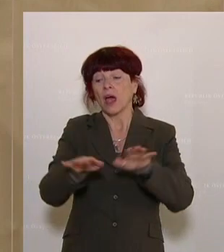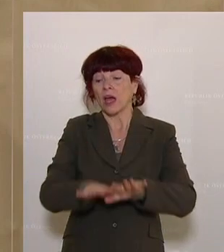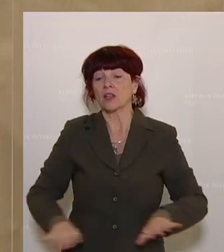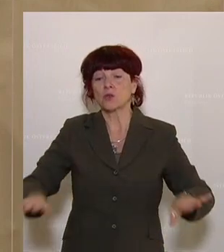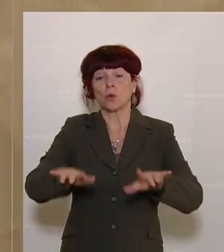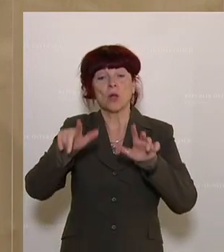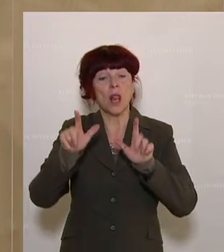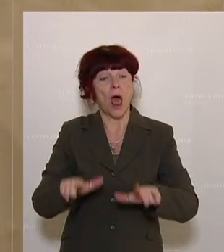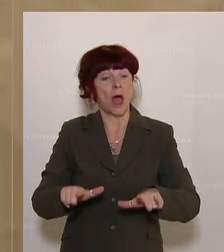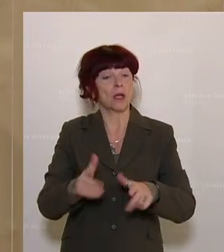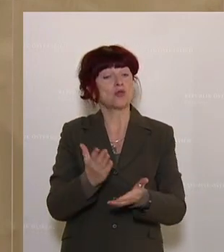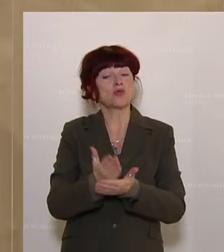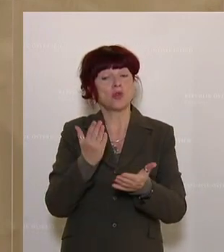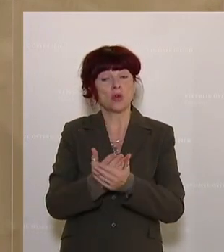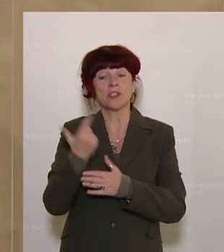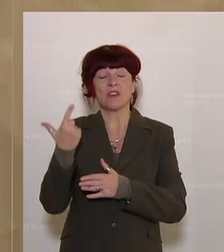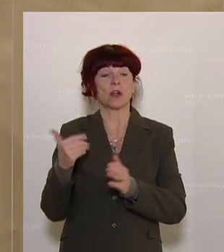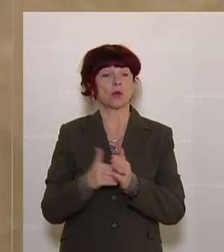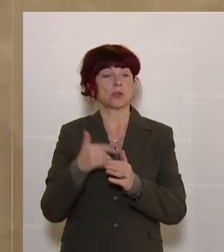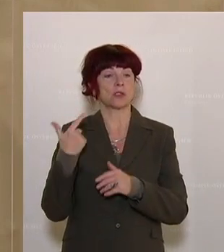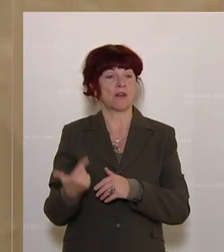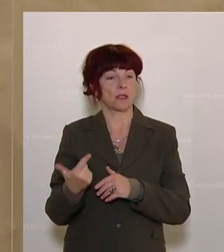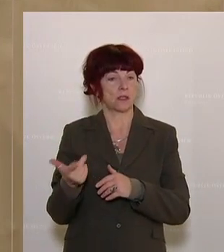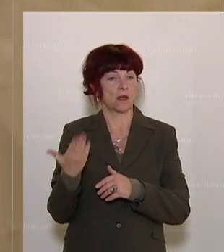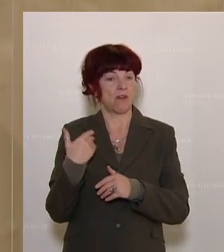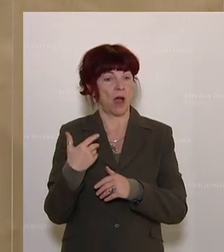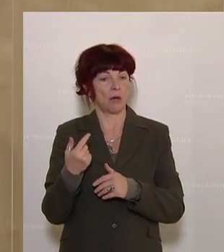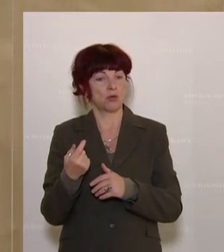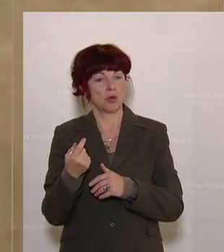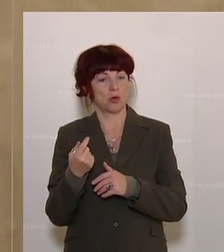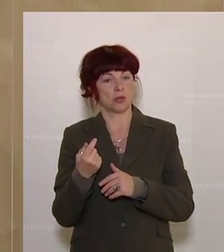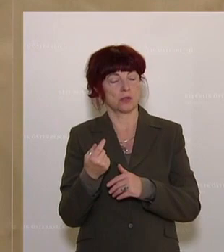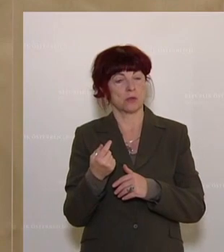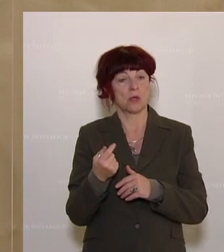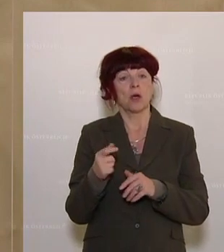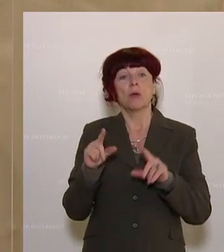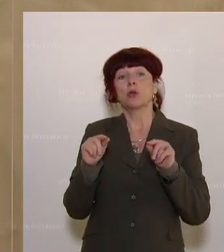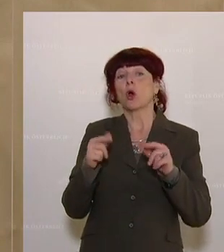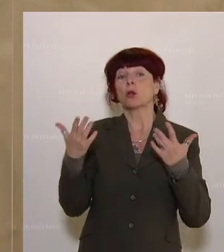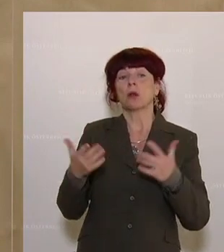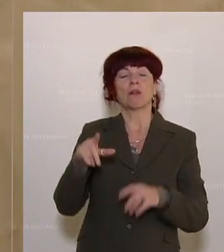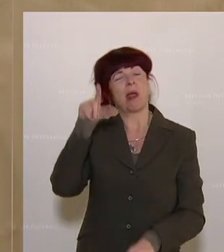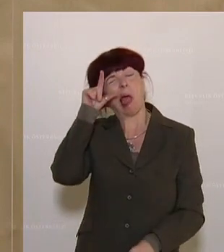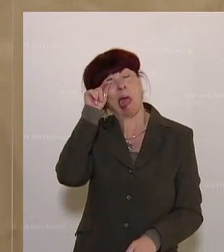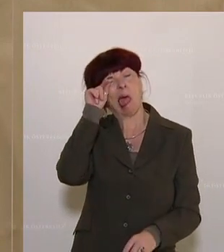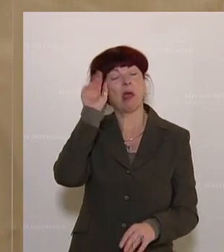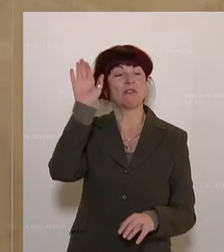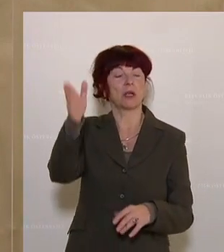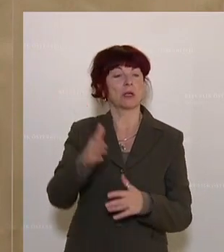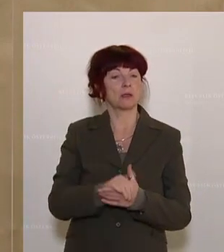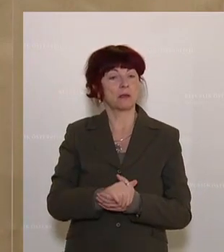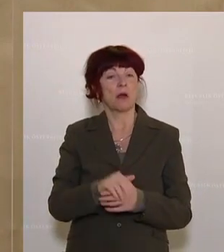2020 beschlossen wurde. Das heißt, es wird ein Auge zugedrückt, wenn die